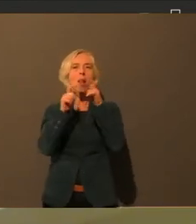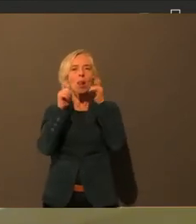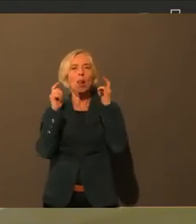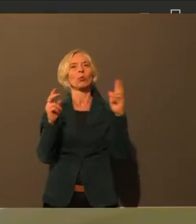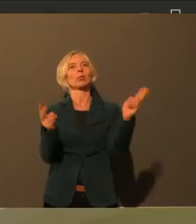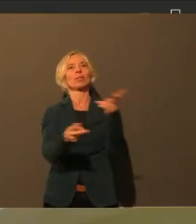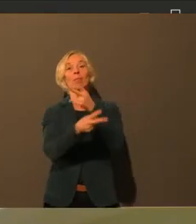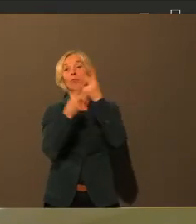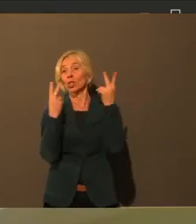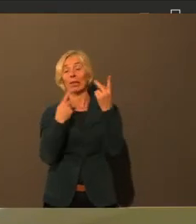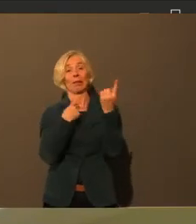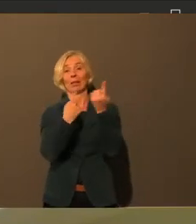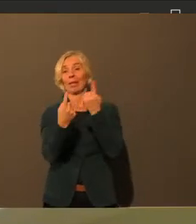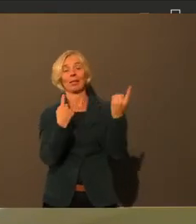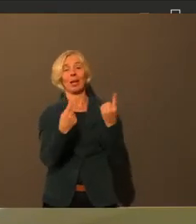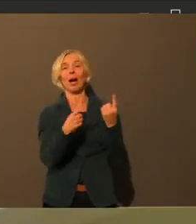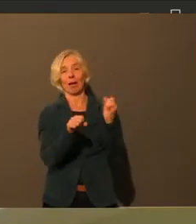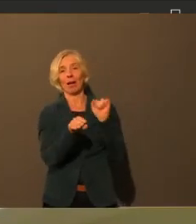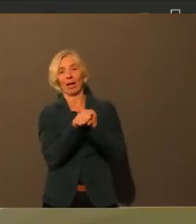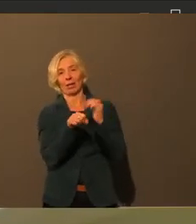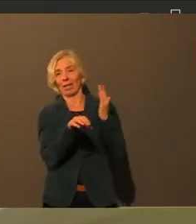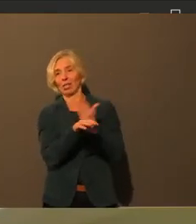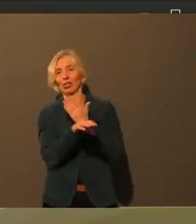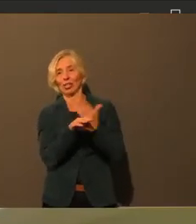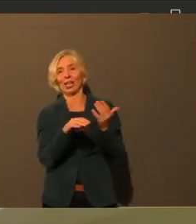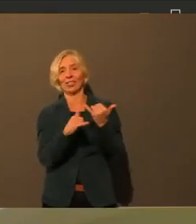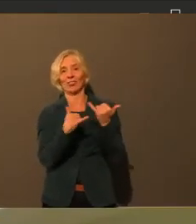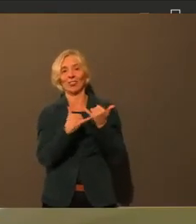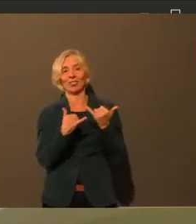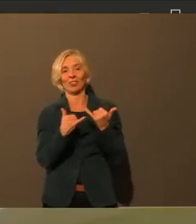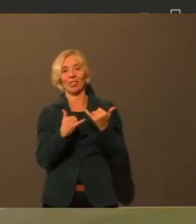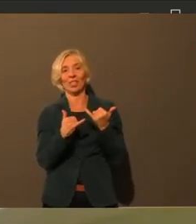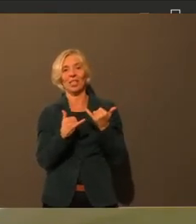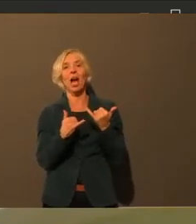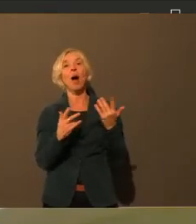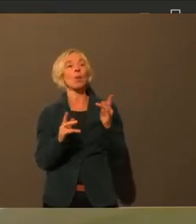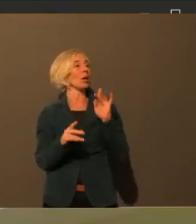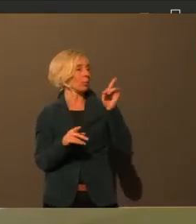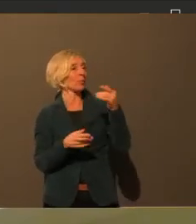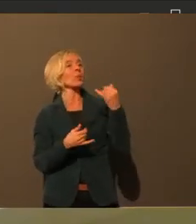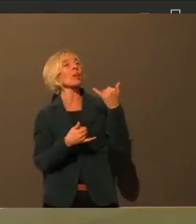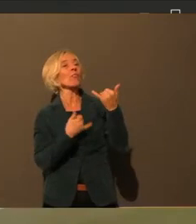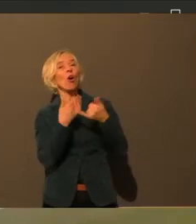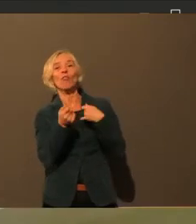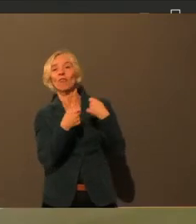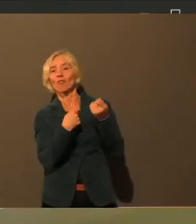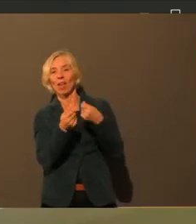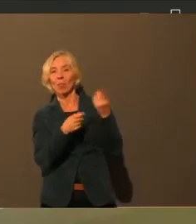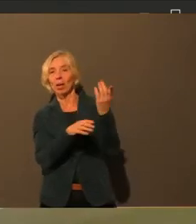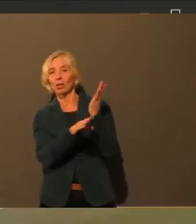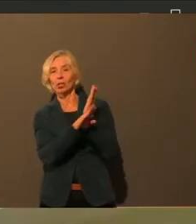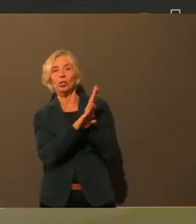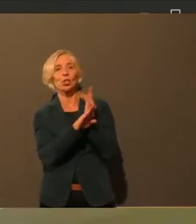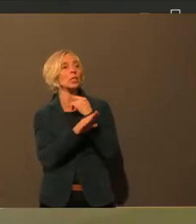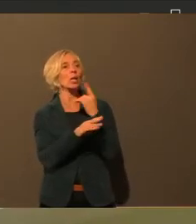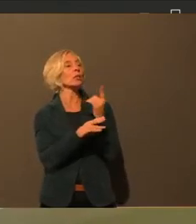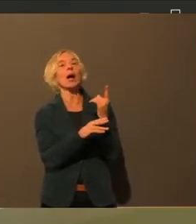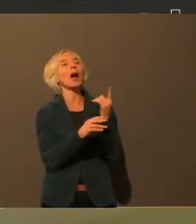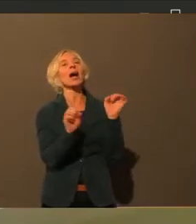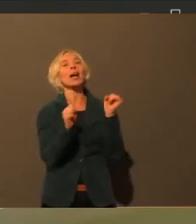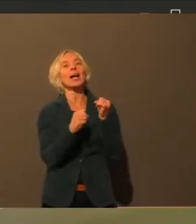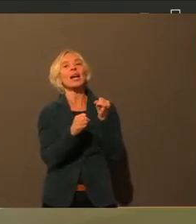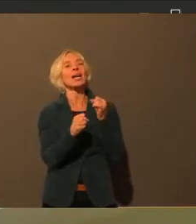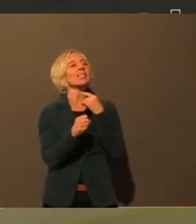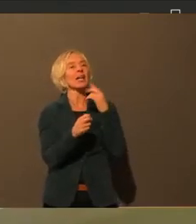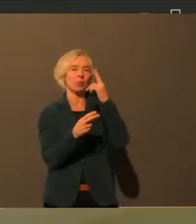jeden zu entscheiden, aber nicht so, Sie es sagen, Frau Weber, das den Eigenverantwortung zu überlassen, zu sagen, so kann ja